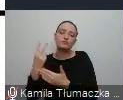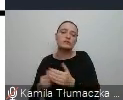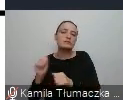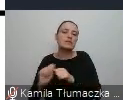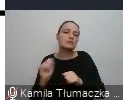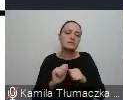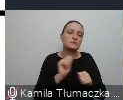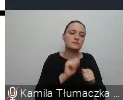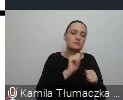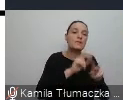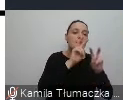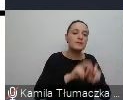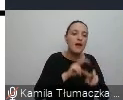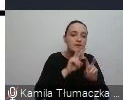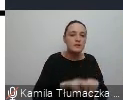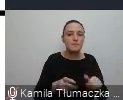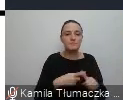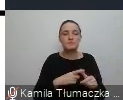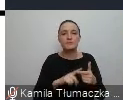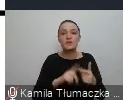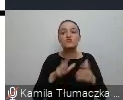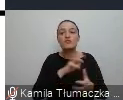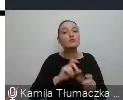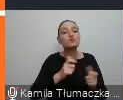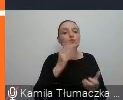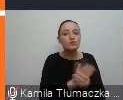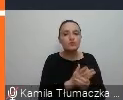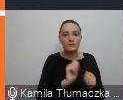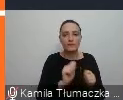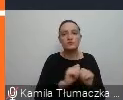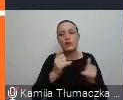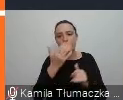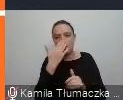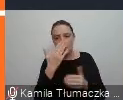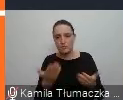mówią badania, co na ten temat sprawdził świat i jak to po prostu wygląda.